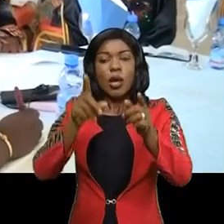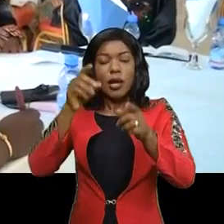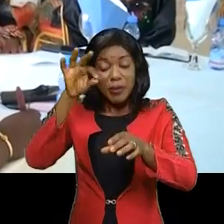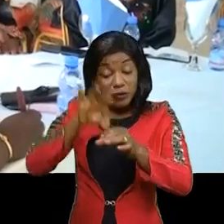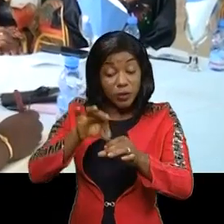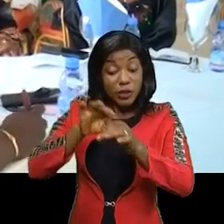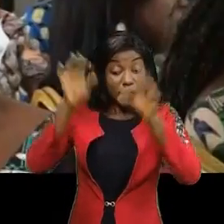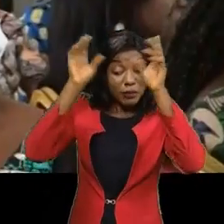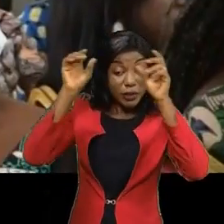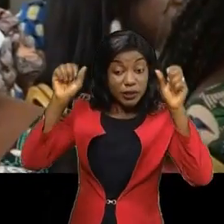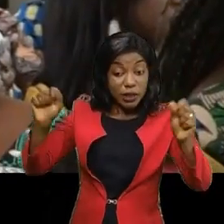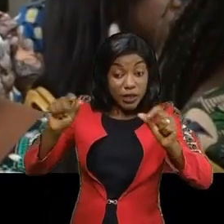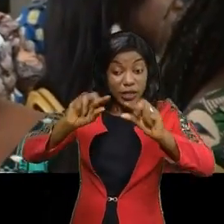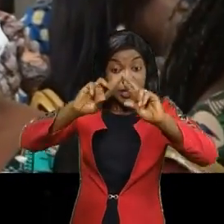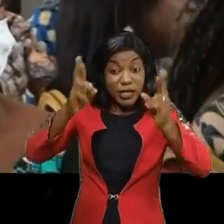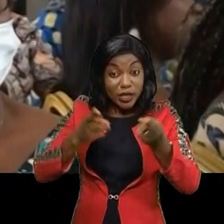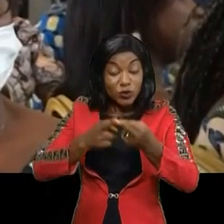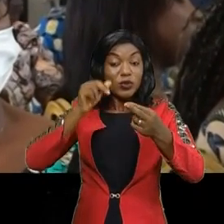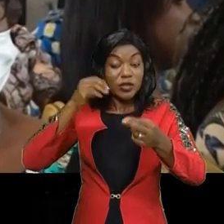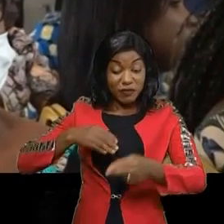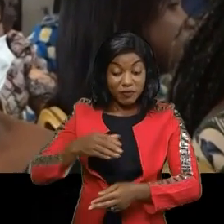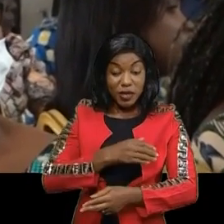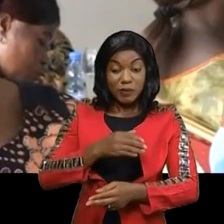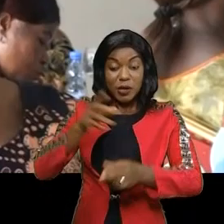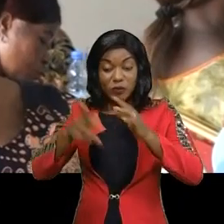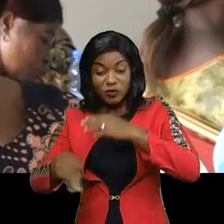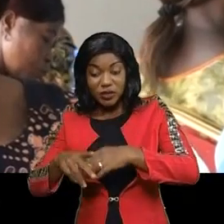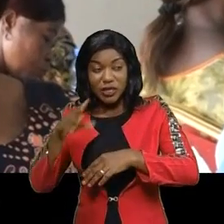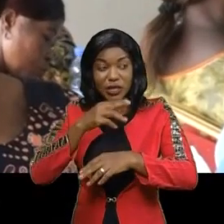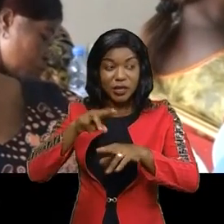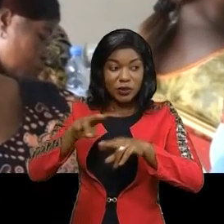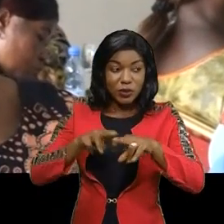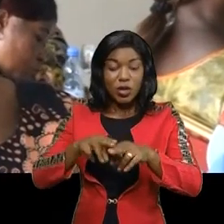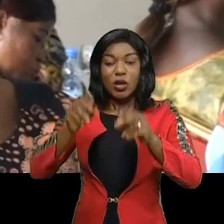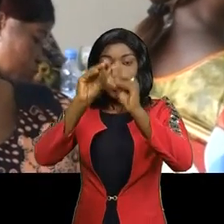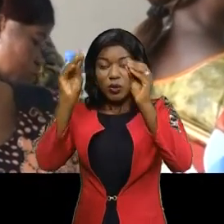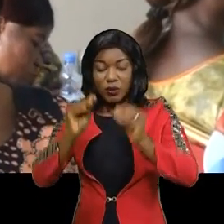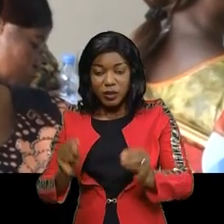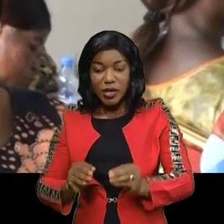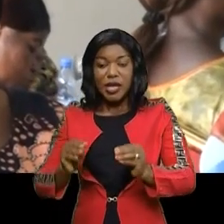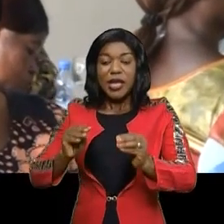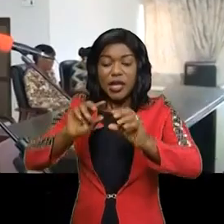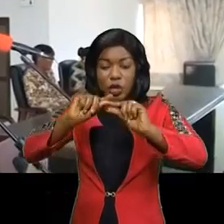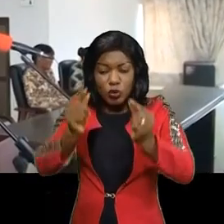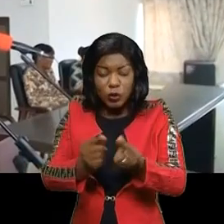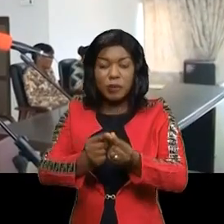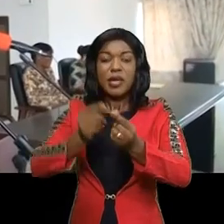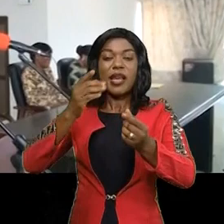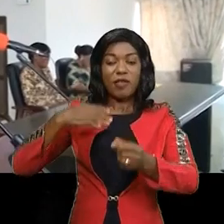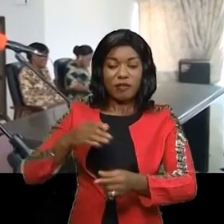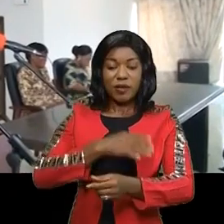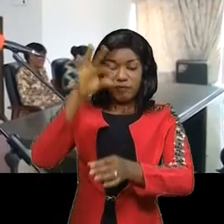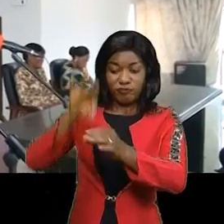élue présidente du réseau des femmes élues provinciales et local REFEPEL structure qui réunit les femmes élues au niveau